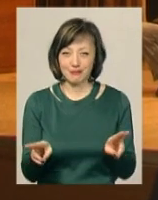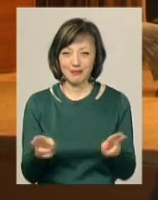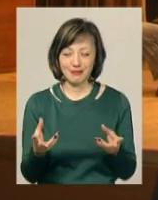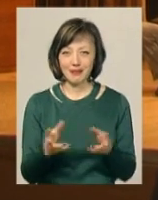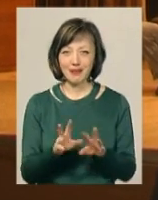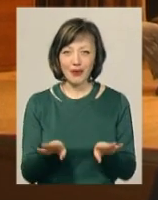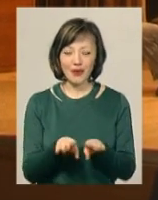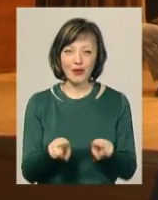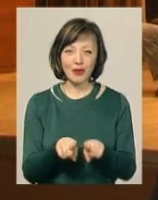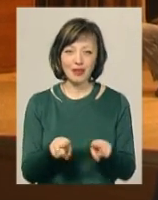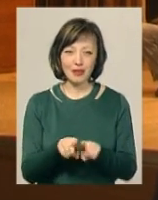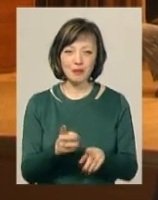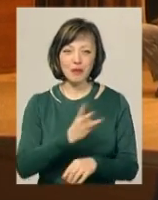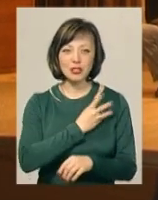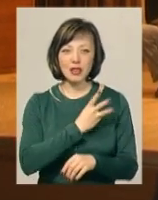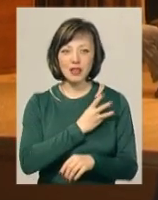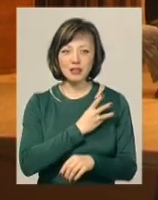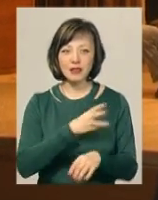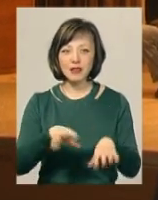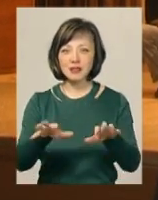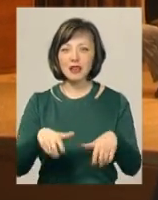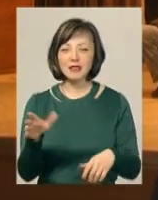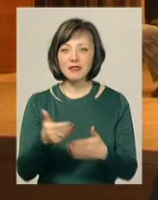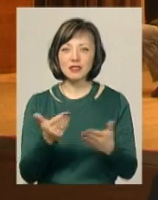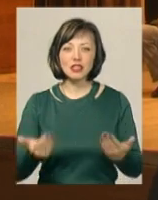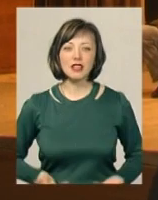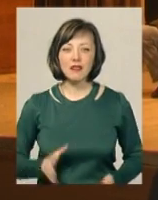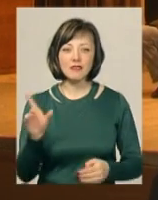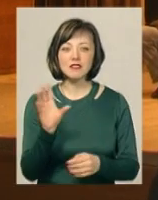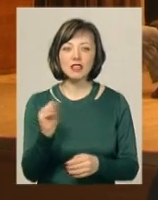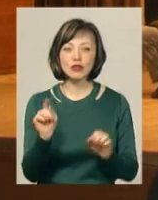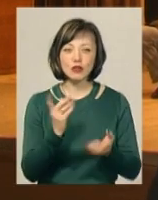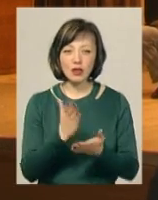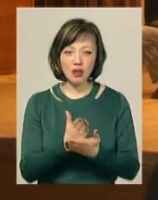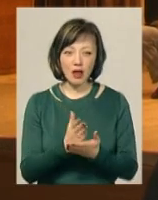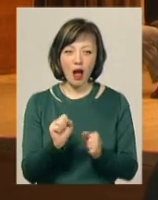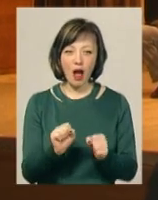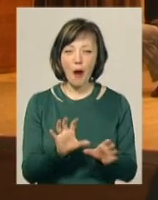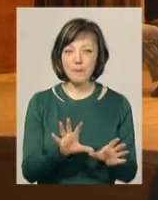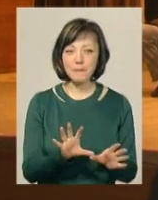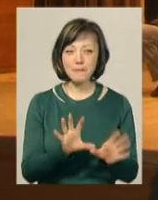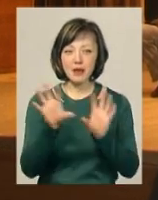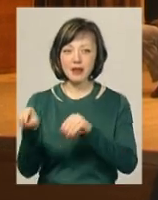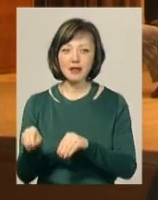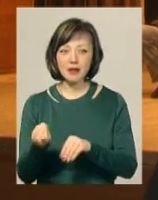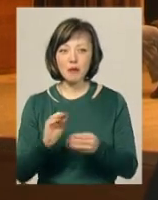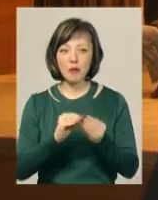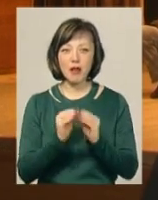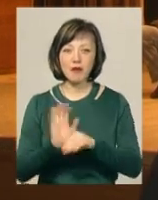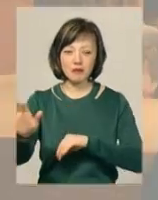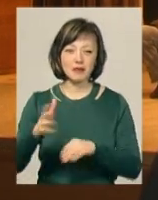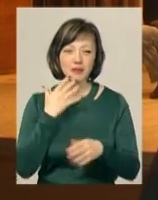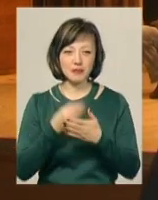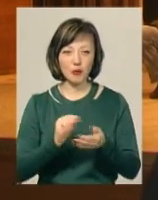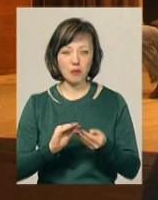Тобто, бажання взяти від життя все, що маєш. А перекинути всі-всі проблеми на свого